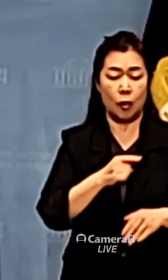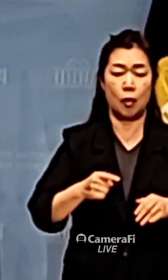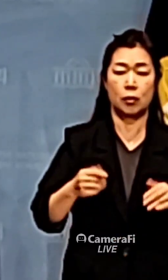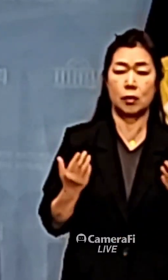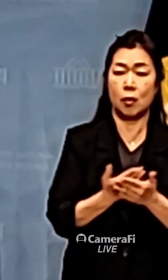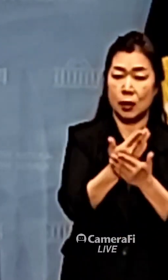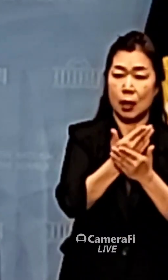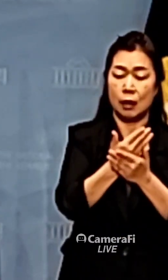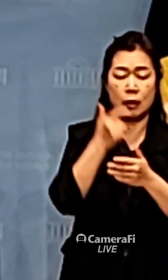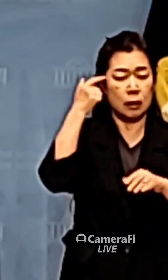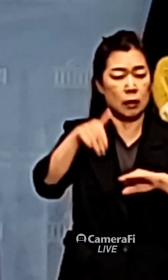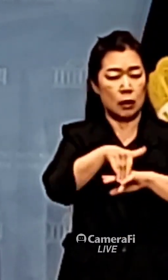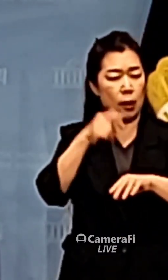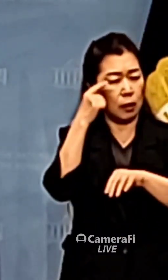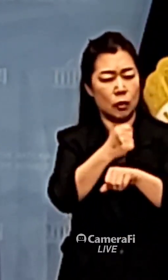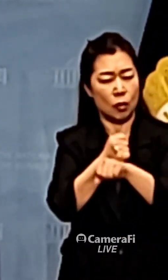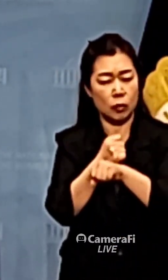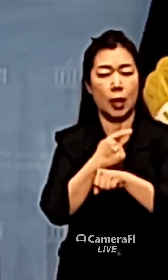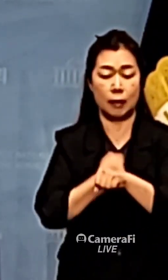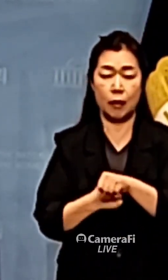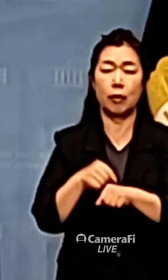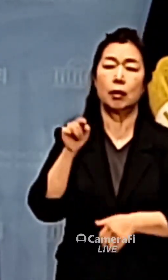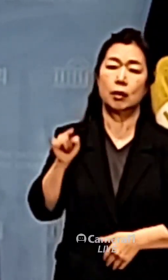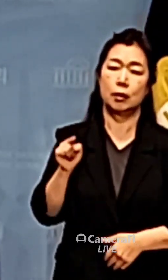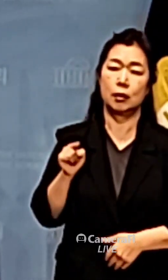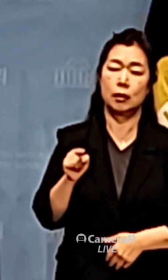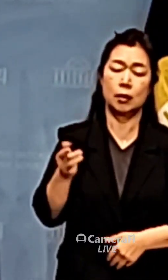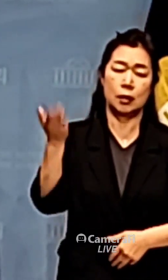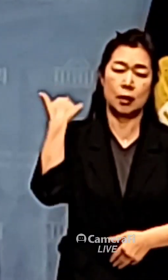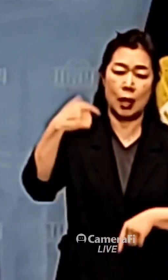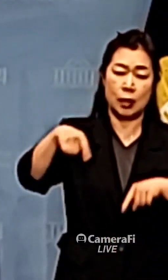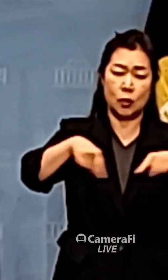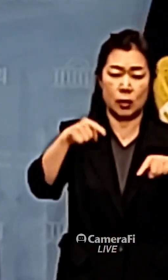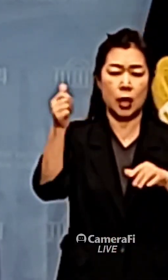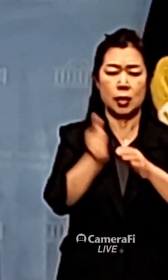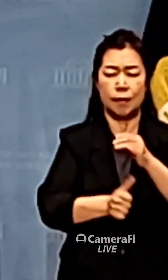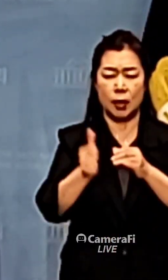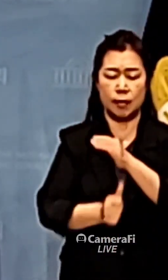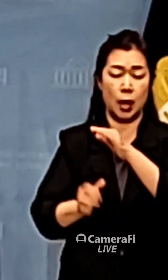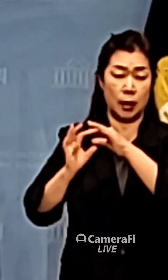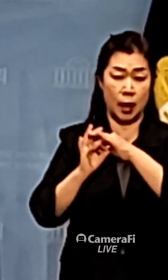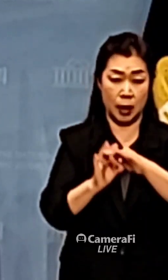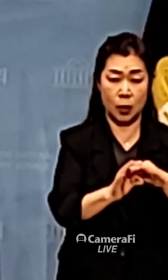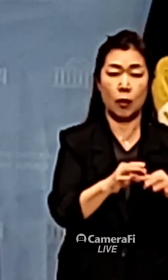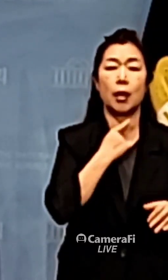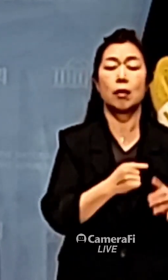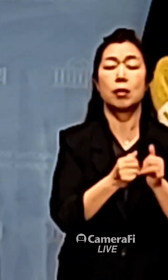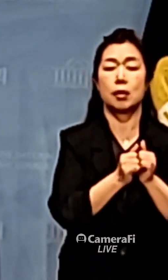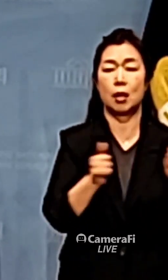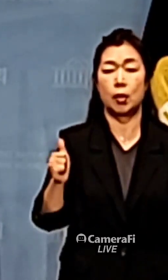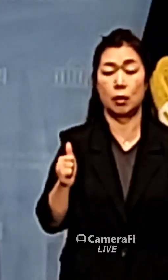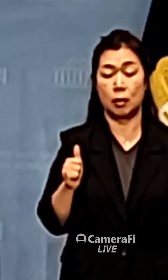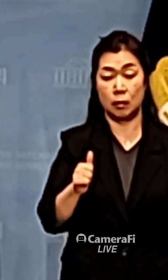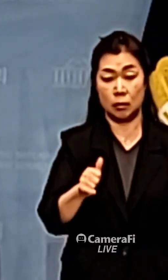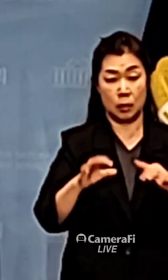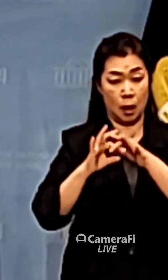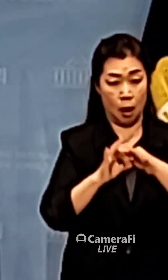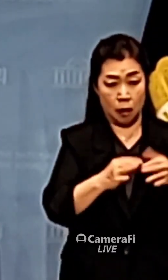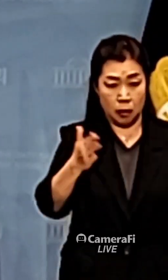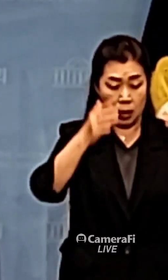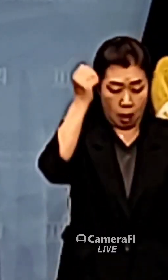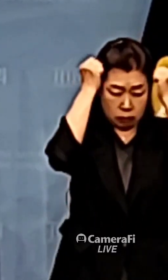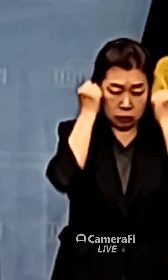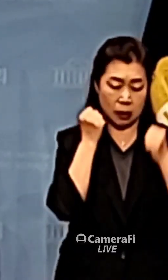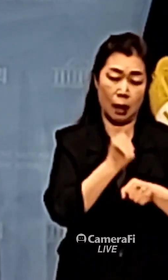국민들께서 심판한 진한 정권 정책의 주요들이 계속 공군기관을 장악하겠다는 것은